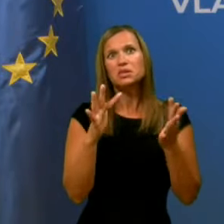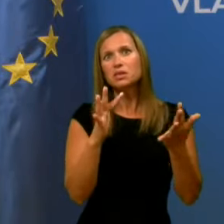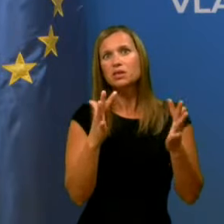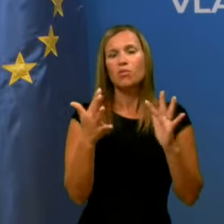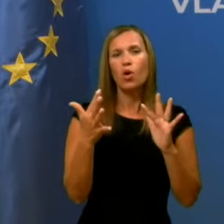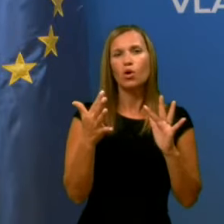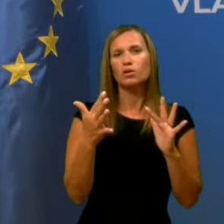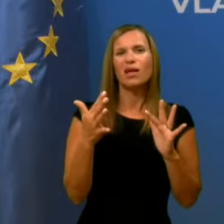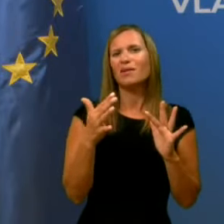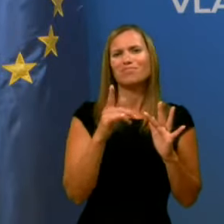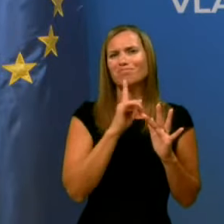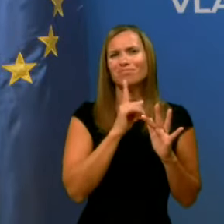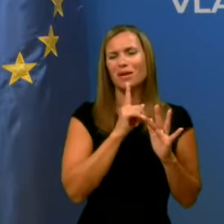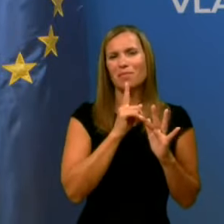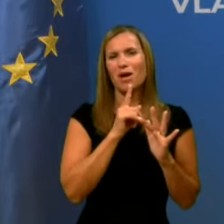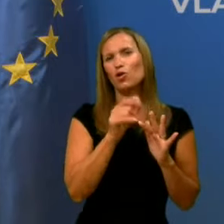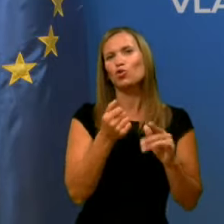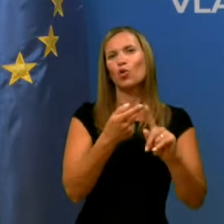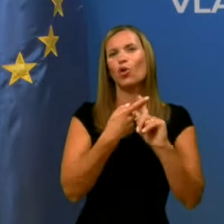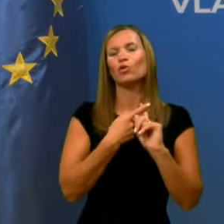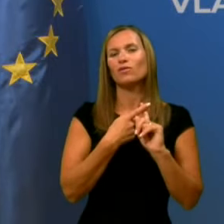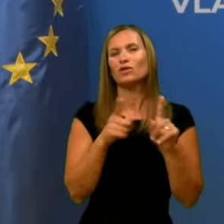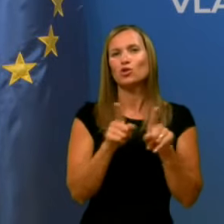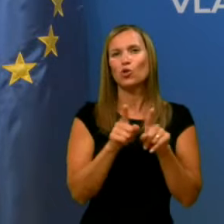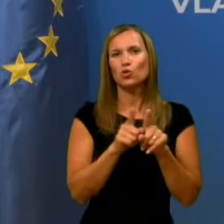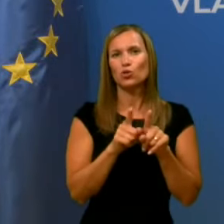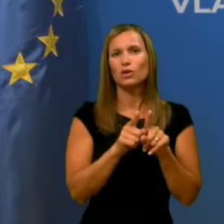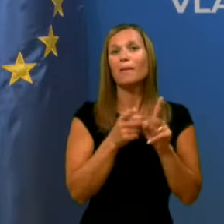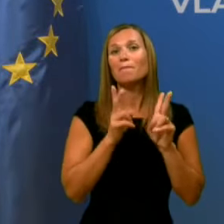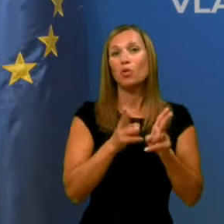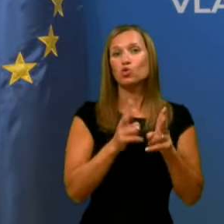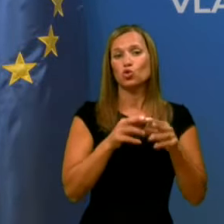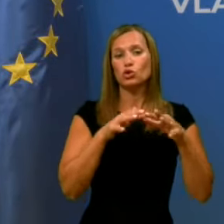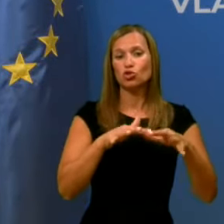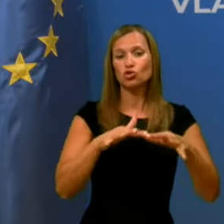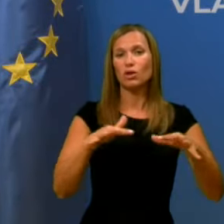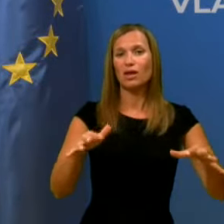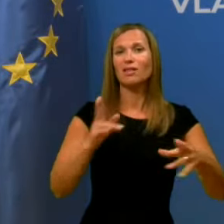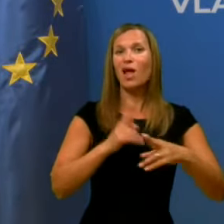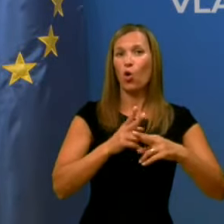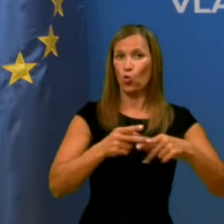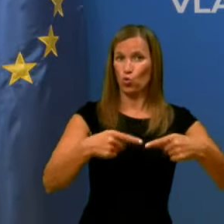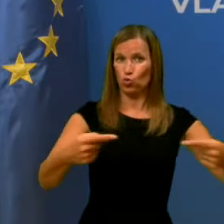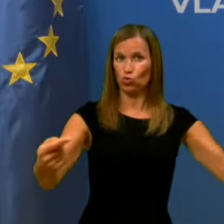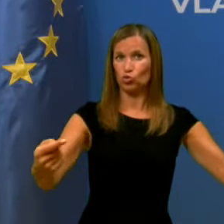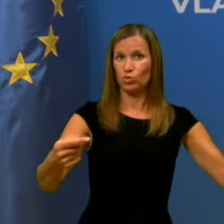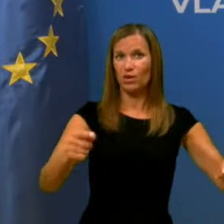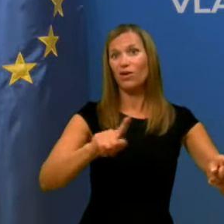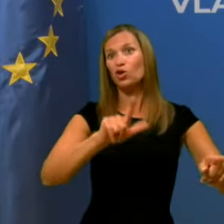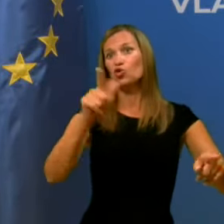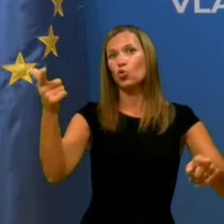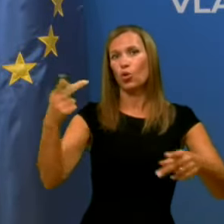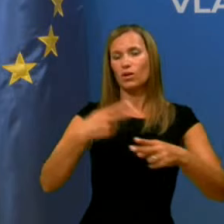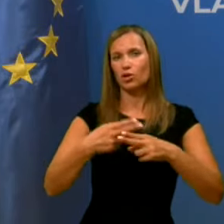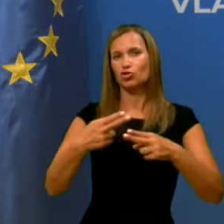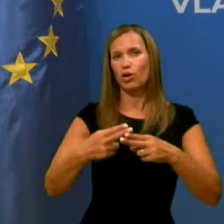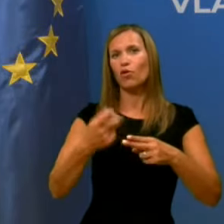da ne zadostuje, ker je odvisno je sveda tudi možnost širenja okušb ali pa prenosa v drugo državo od